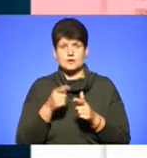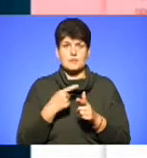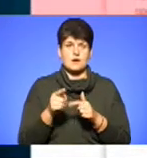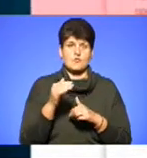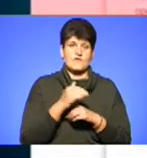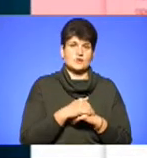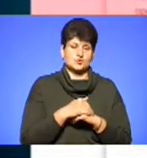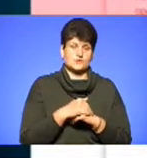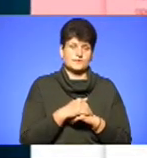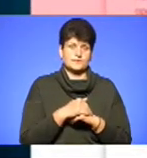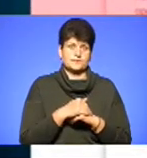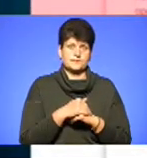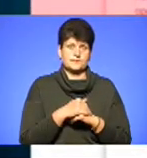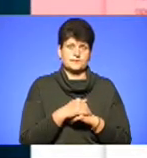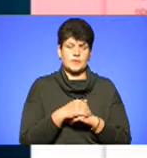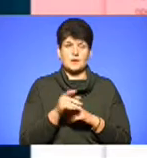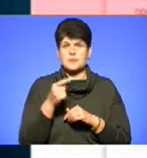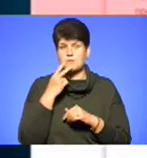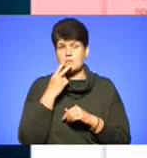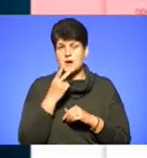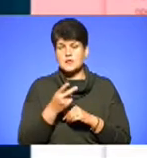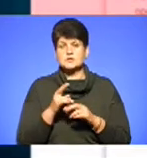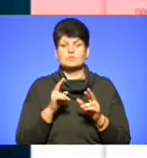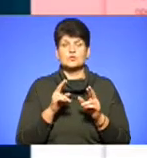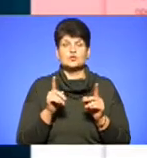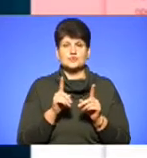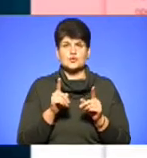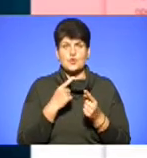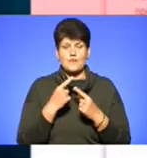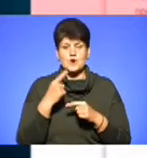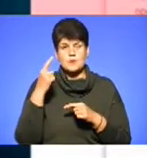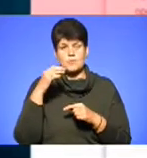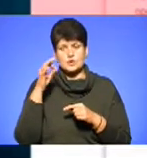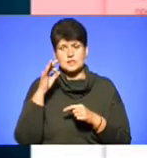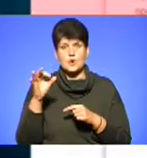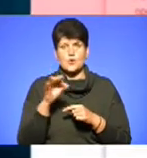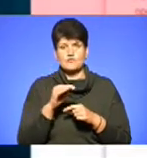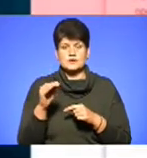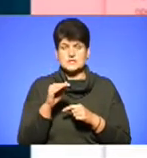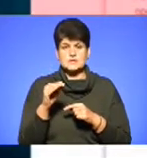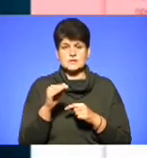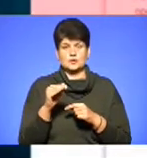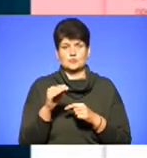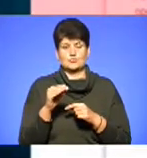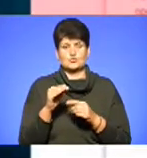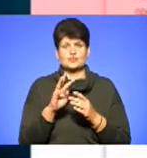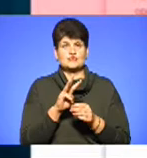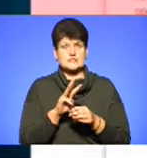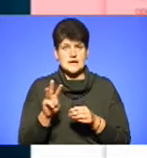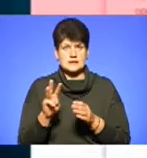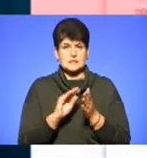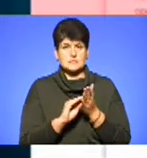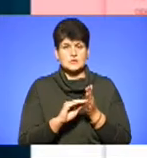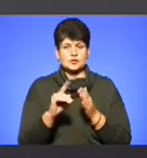цьому. Ну, ось ми бачимо якраз, що каже поліція на офіційному сайті досія 102. Так,